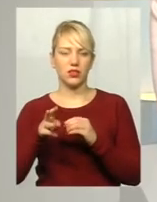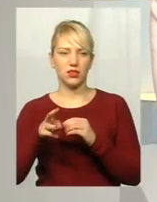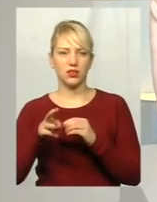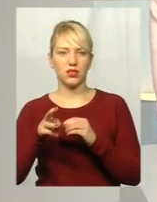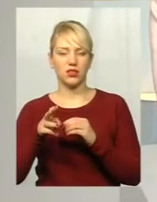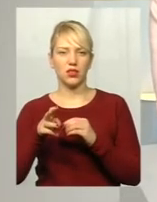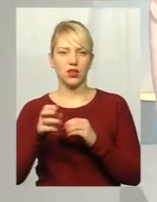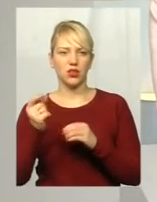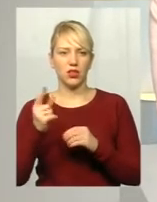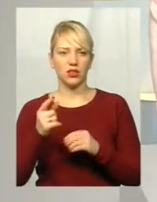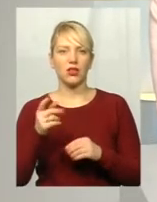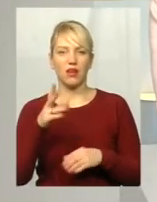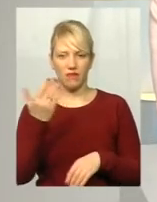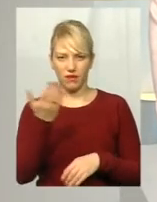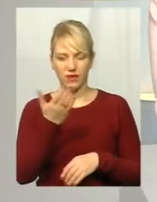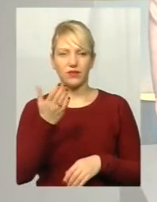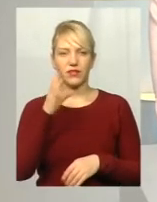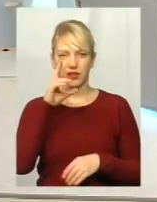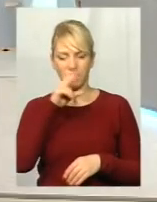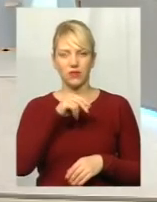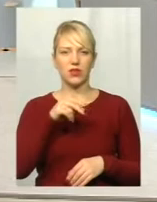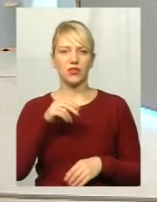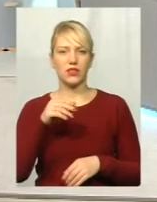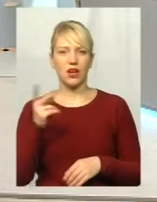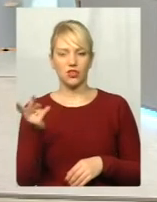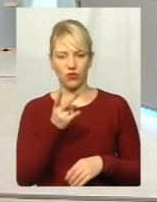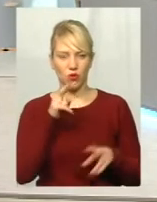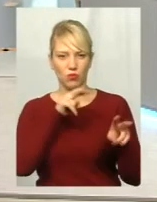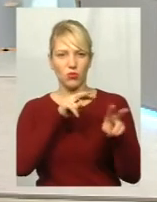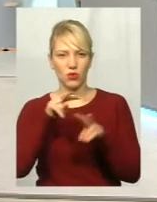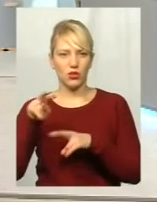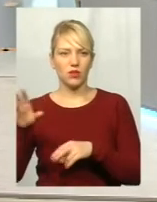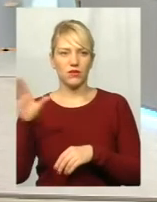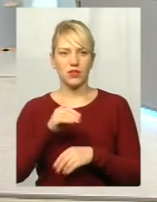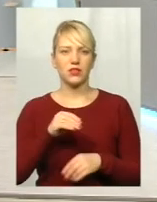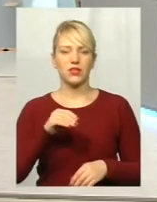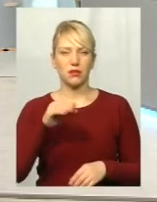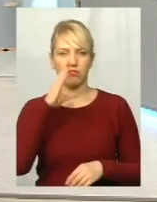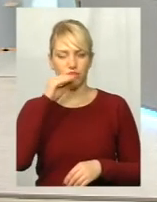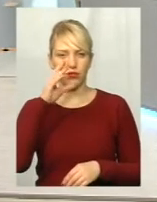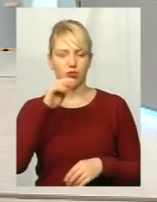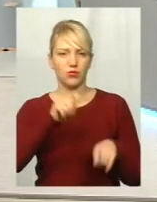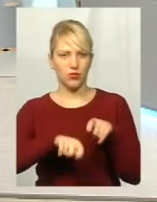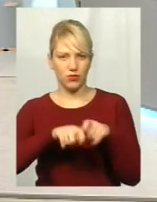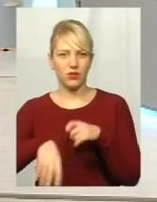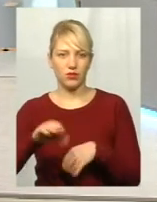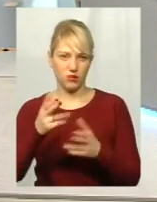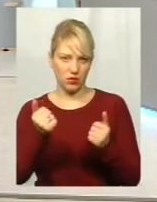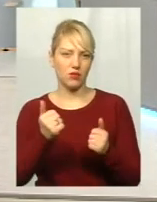встигаєте вдвох, промоніторити всі маршрути, чи не всі з'їхали? Практично всі, так.